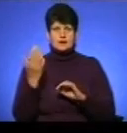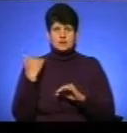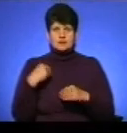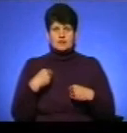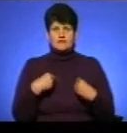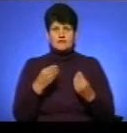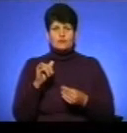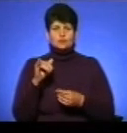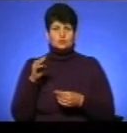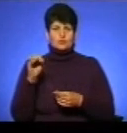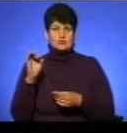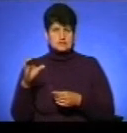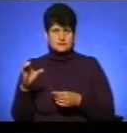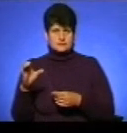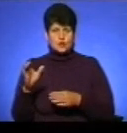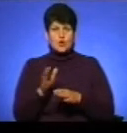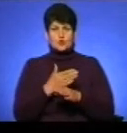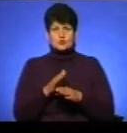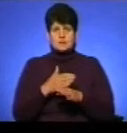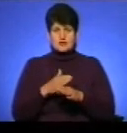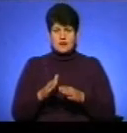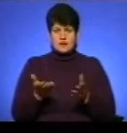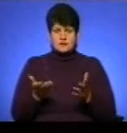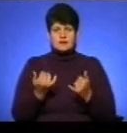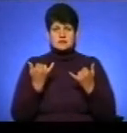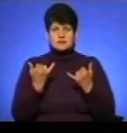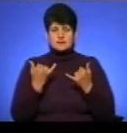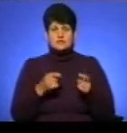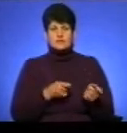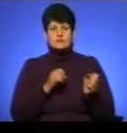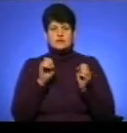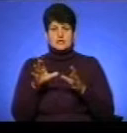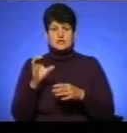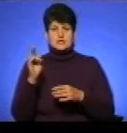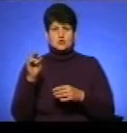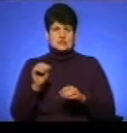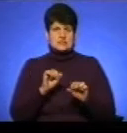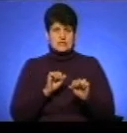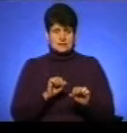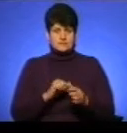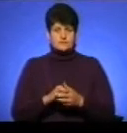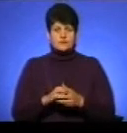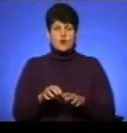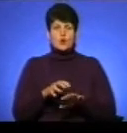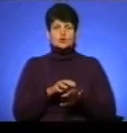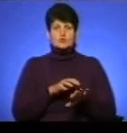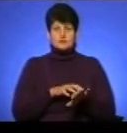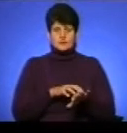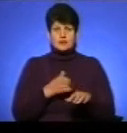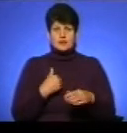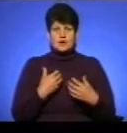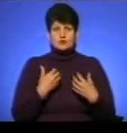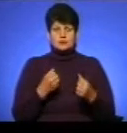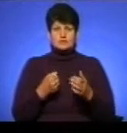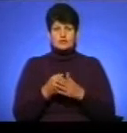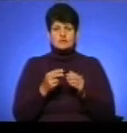видавав УТОС, розподіляли між собою, а зараз воно перейшло на соцзахист. Ортопедичне взуття я утримував до